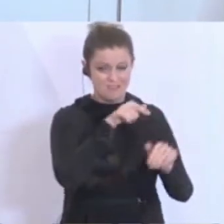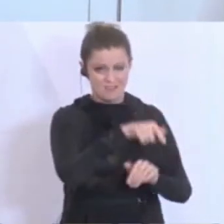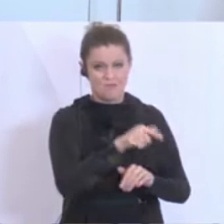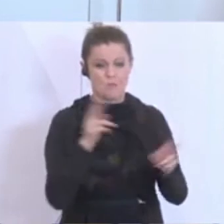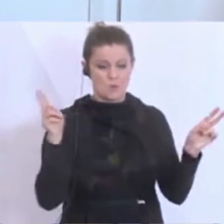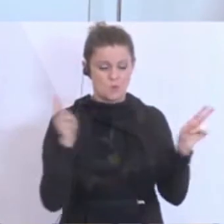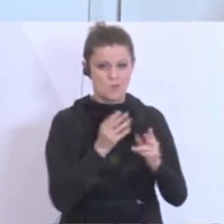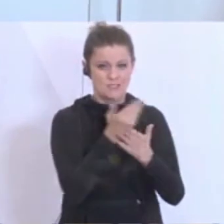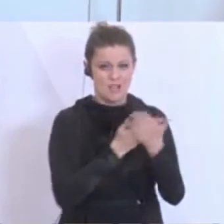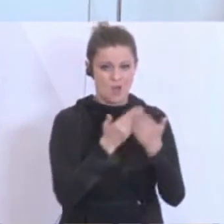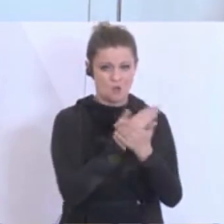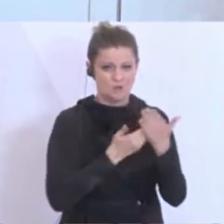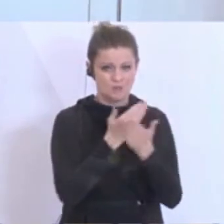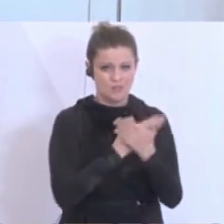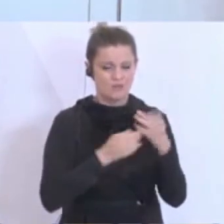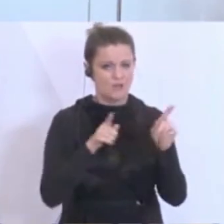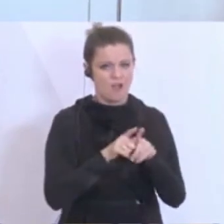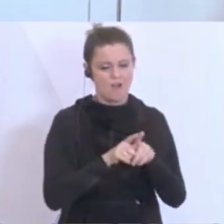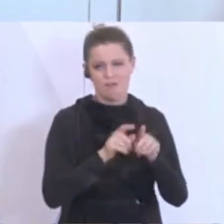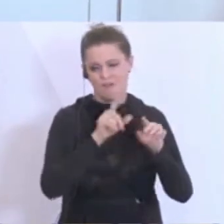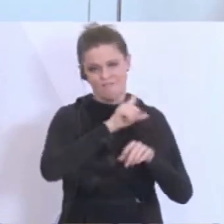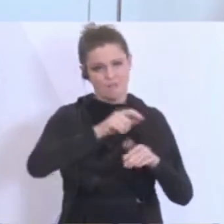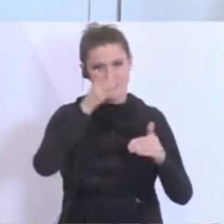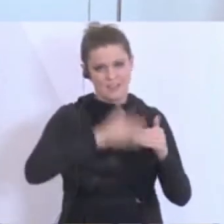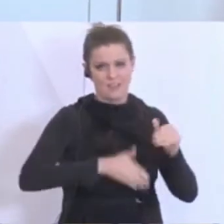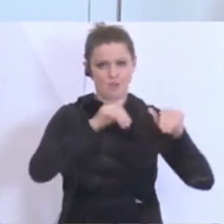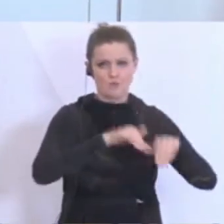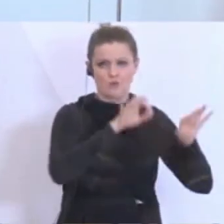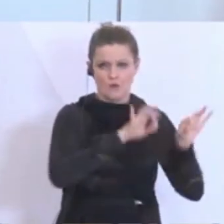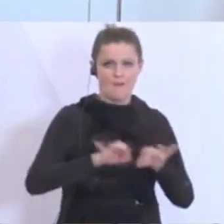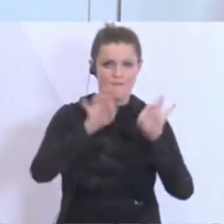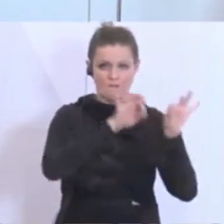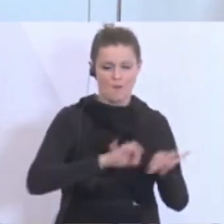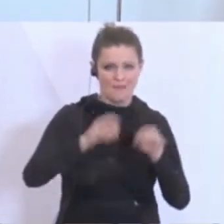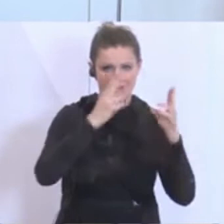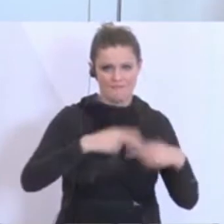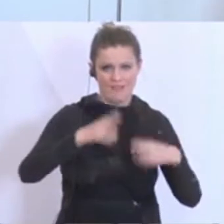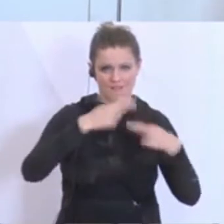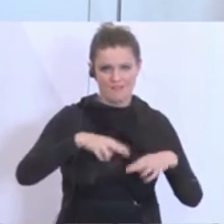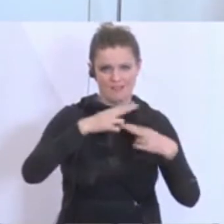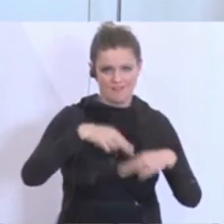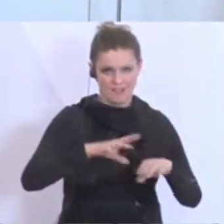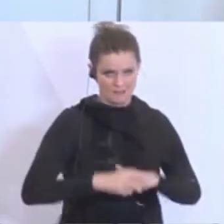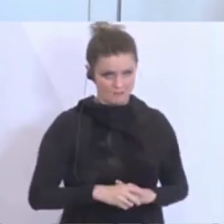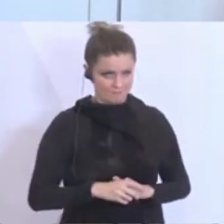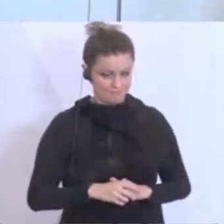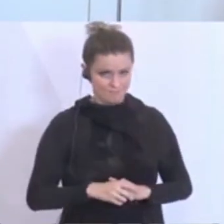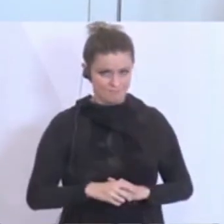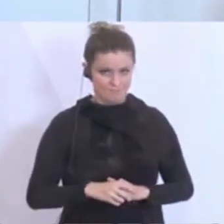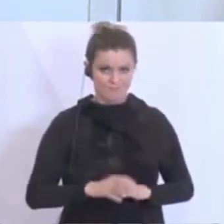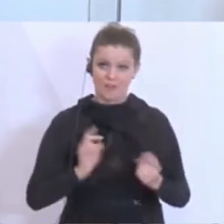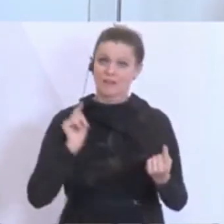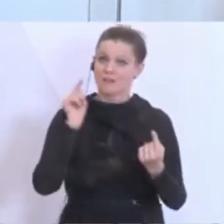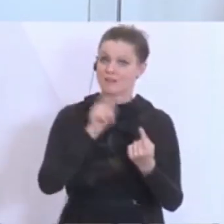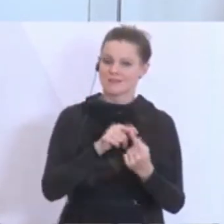Ausbildungszeit auch an Wochenenden die entsprechenden Vorbereitungsmaßnahmen nicht unterbrochen werden können. Es geht darum, auch